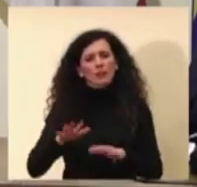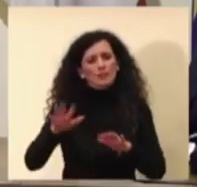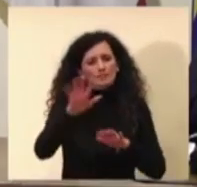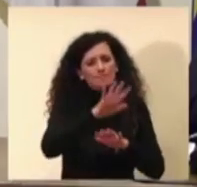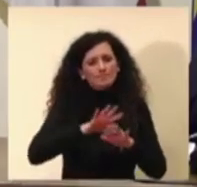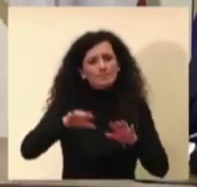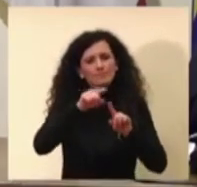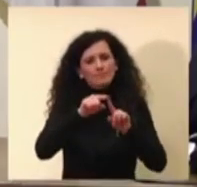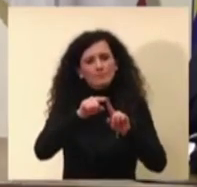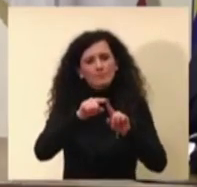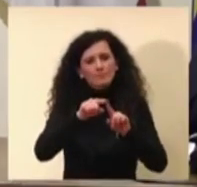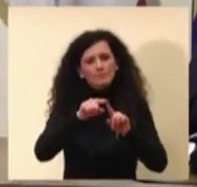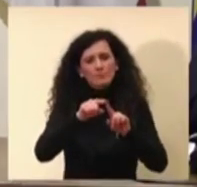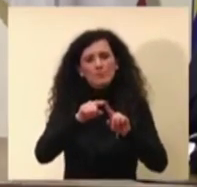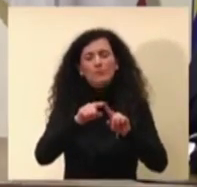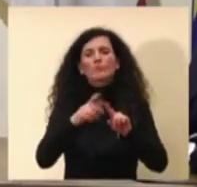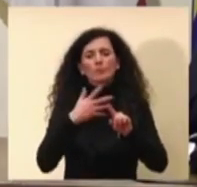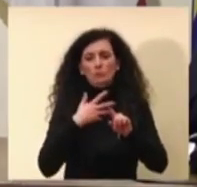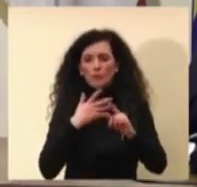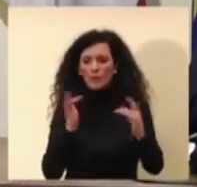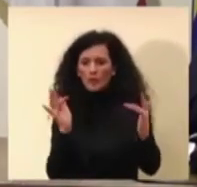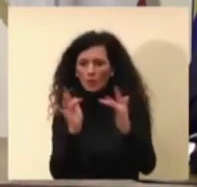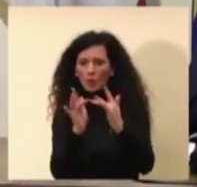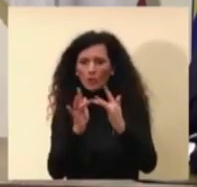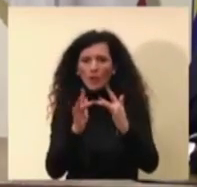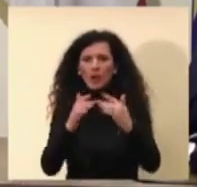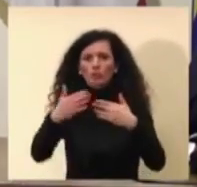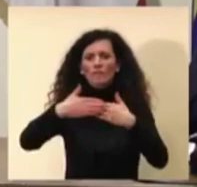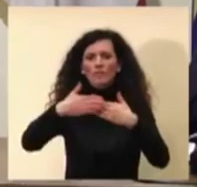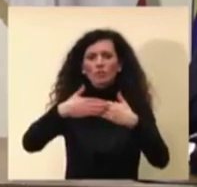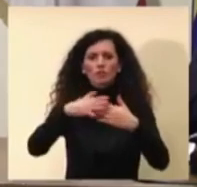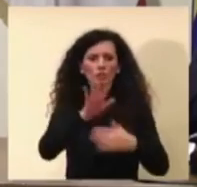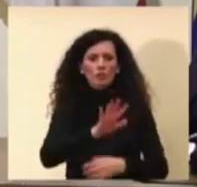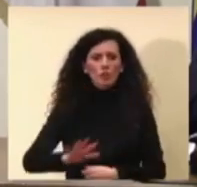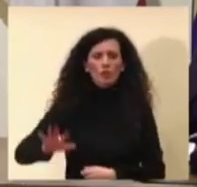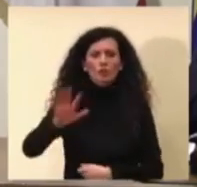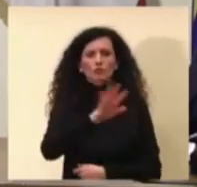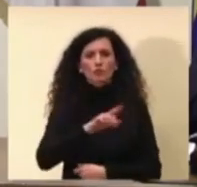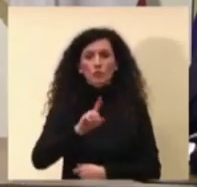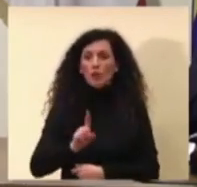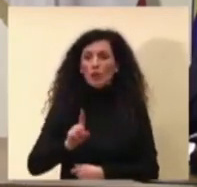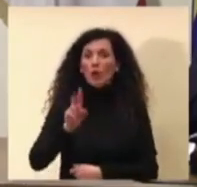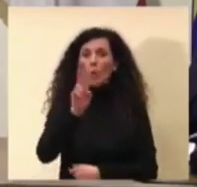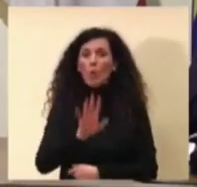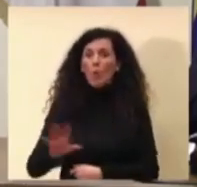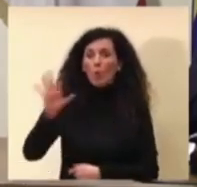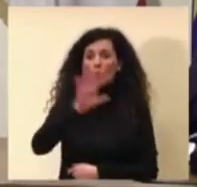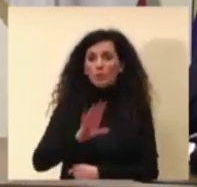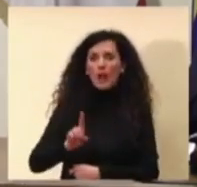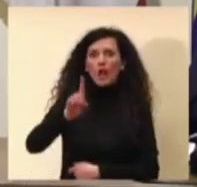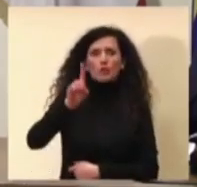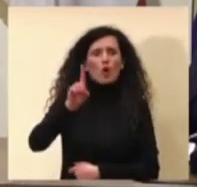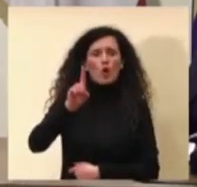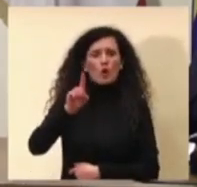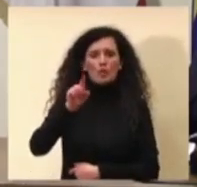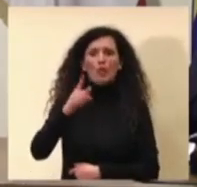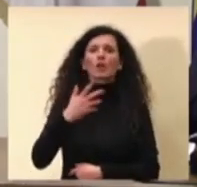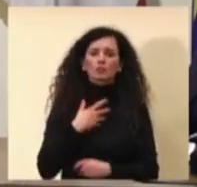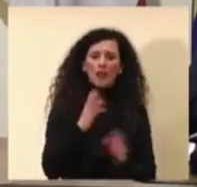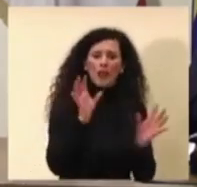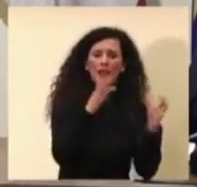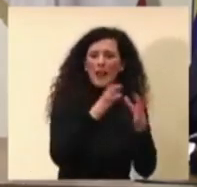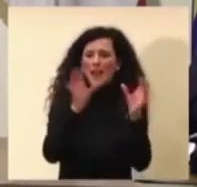essendo a contatto con quella zona del nord dell'Umbria hanno avuto dei cluster di